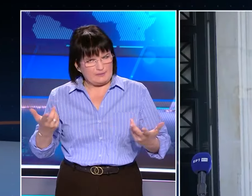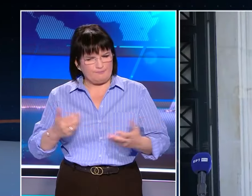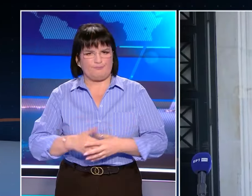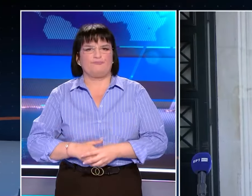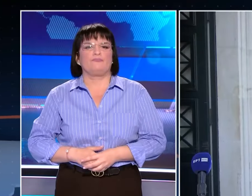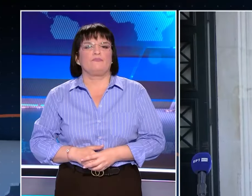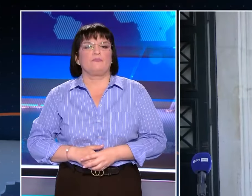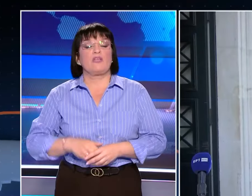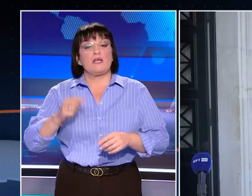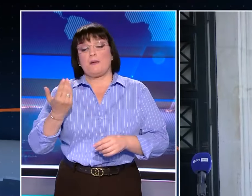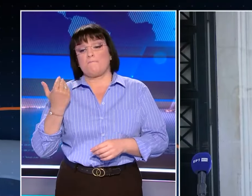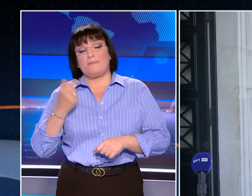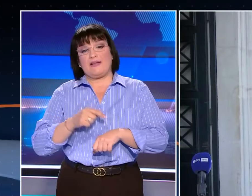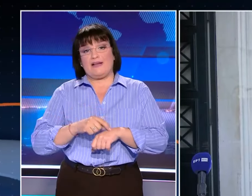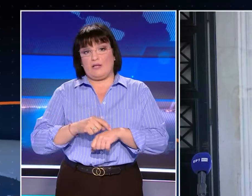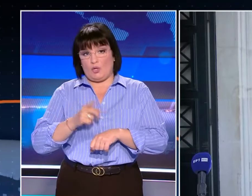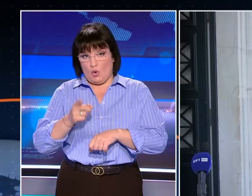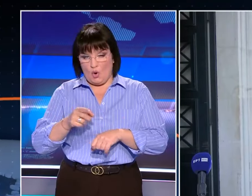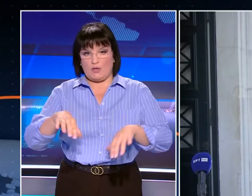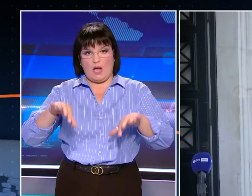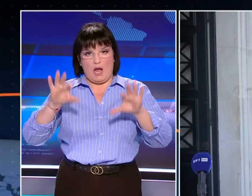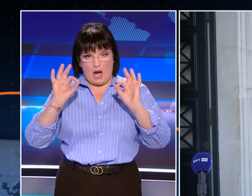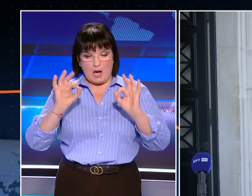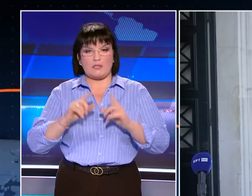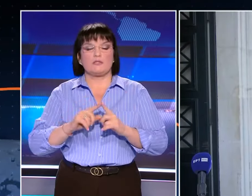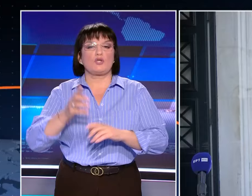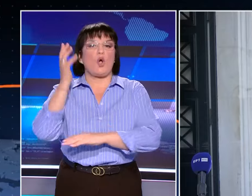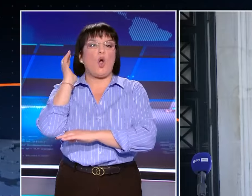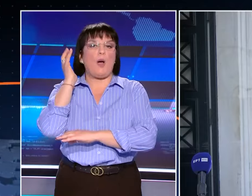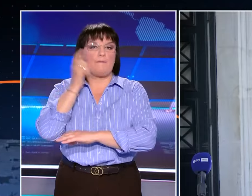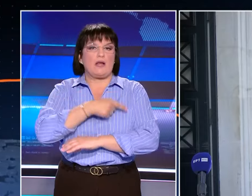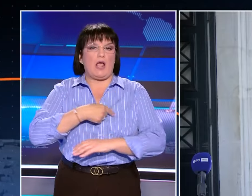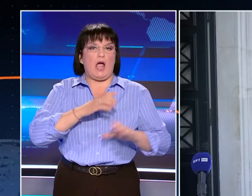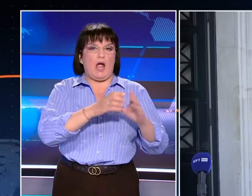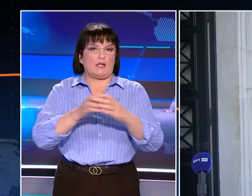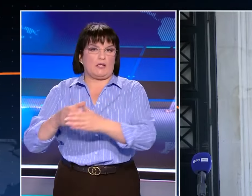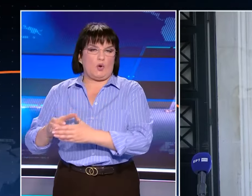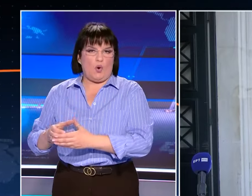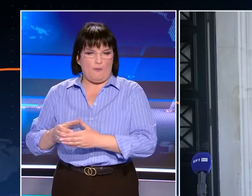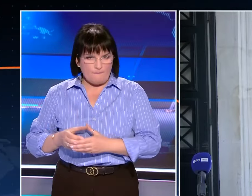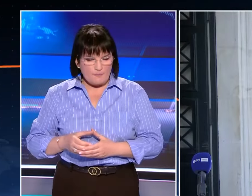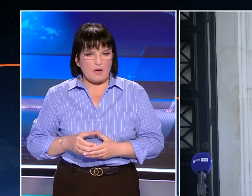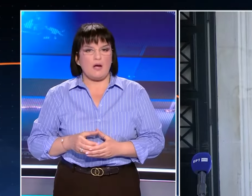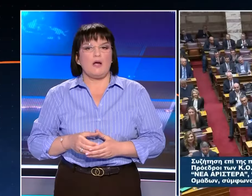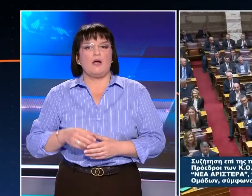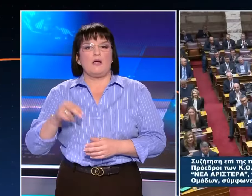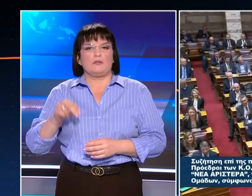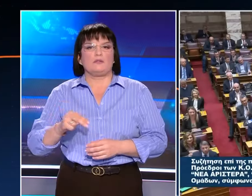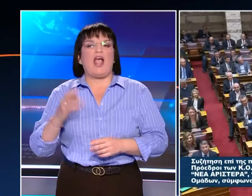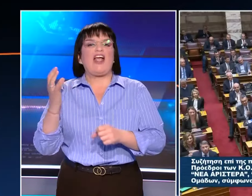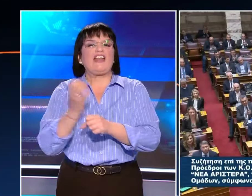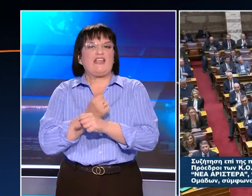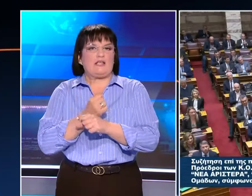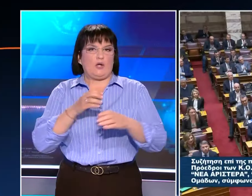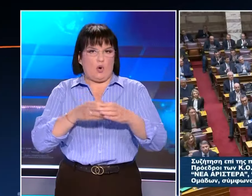Ναι, μήνα να σου πω ότι ξεκίνησε πριν από λίγο η ομιλήση των πολιτικών αρχηγών με τον κύριο Νατσιό από τη Νίκη να